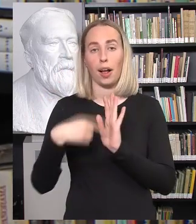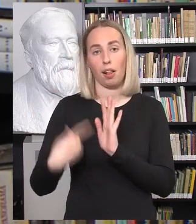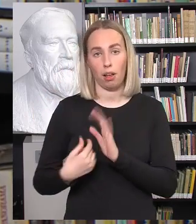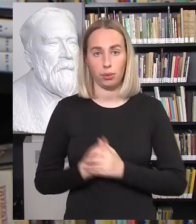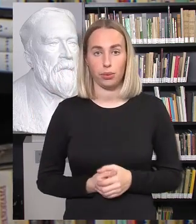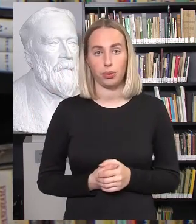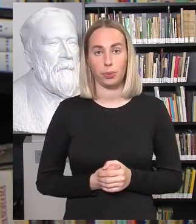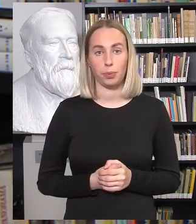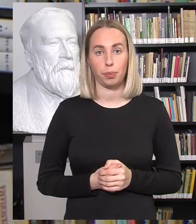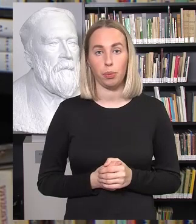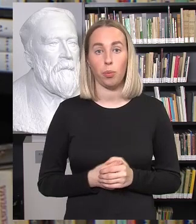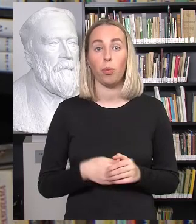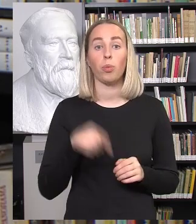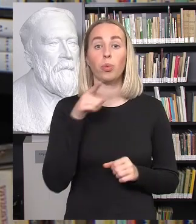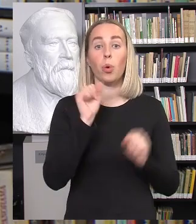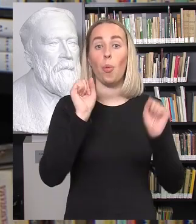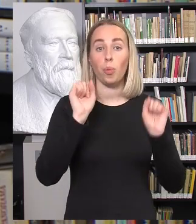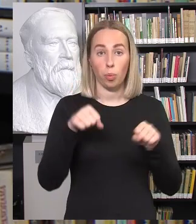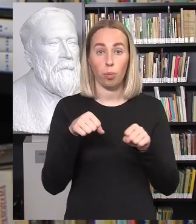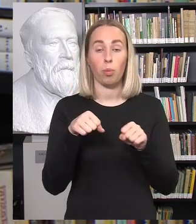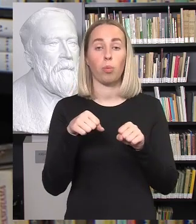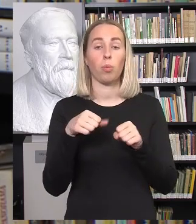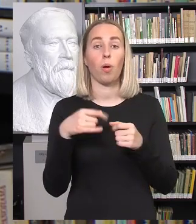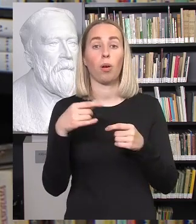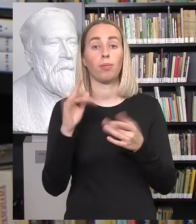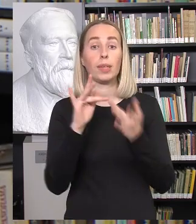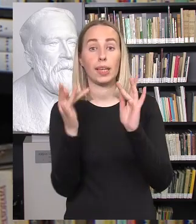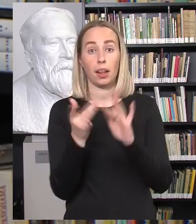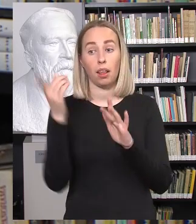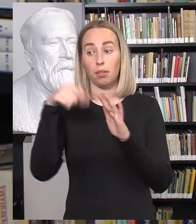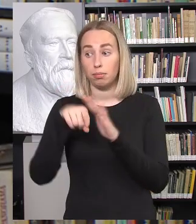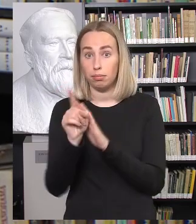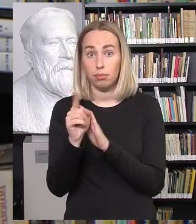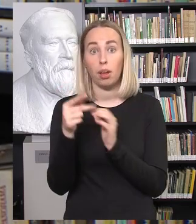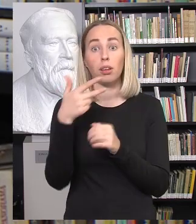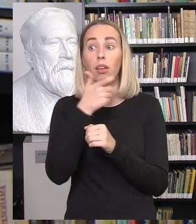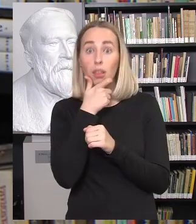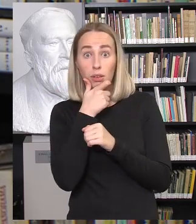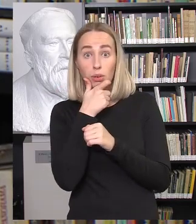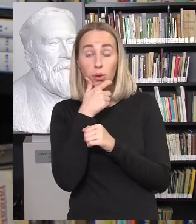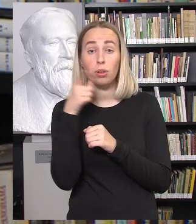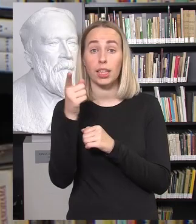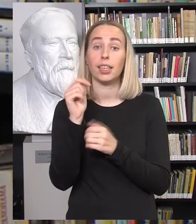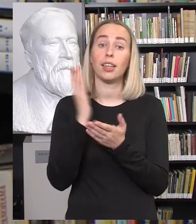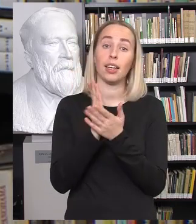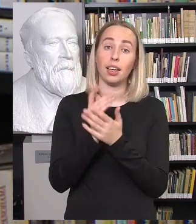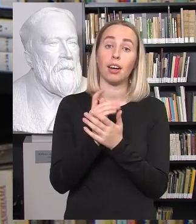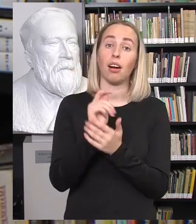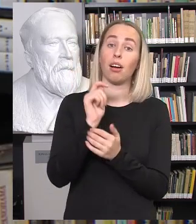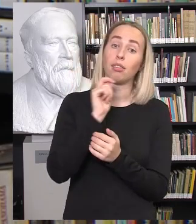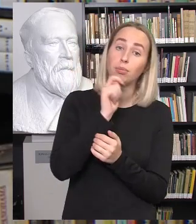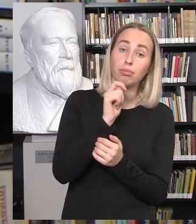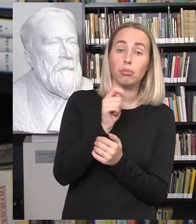galėsite užduoti prie transliacijos puslapio dešinėje ekrano pusėje esančioje skiltyje. Klausimus ir komentarus rašykite čia.